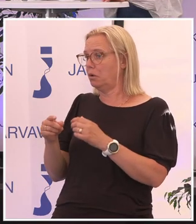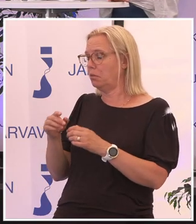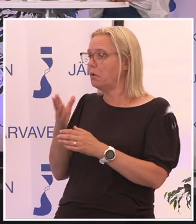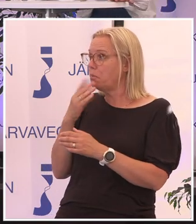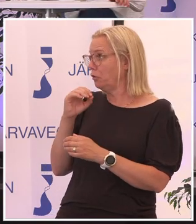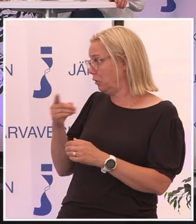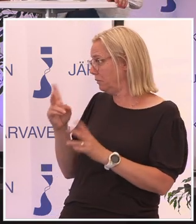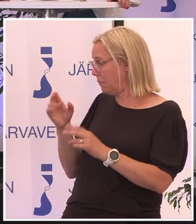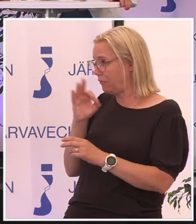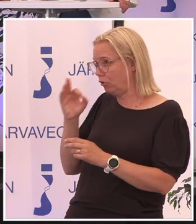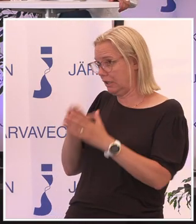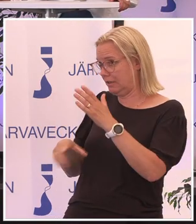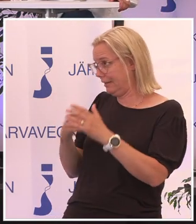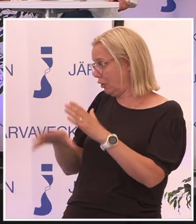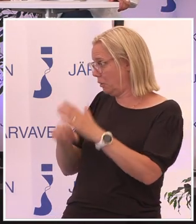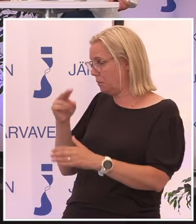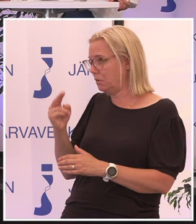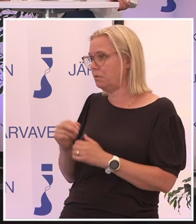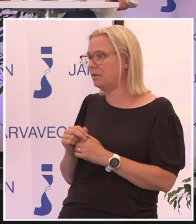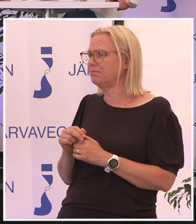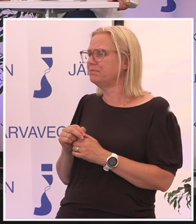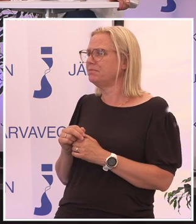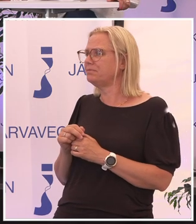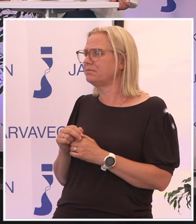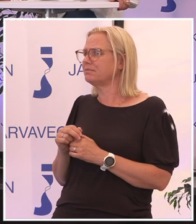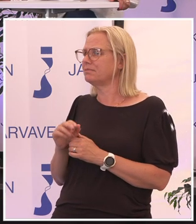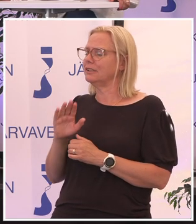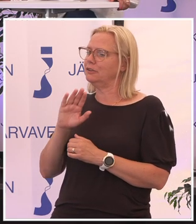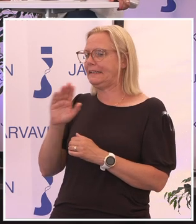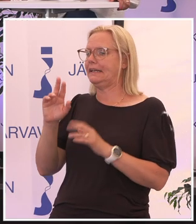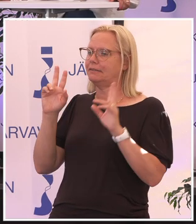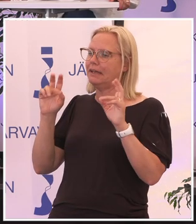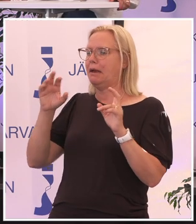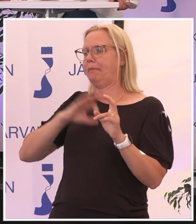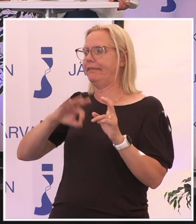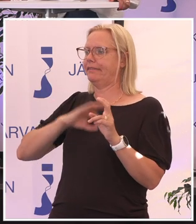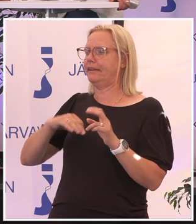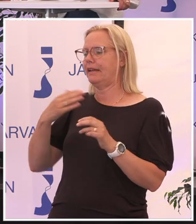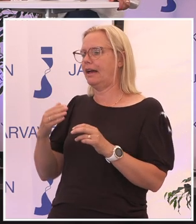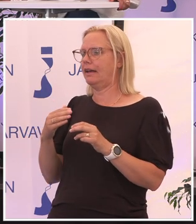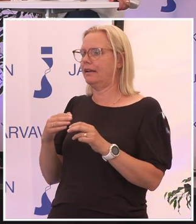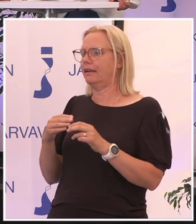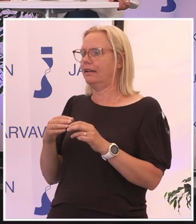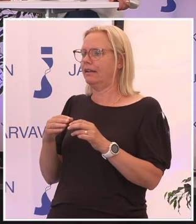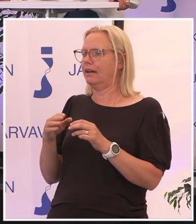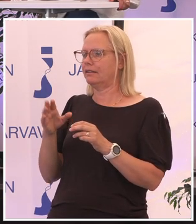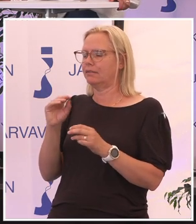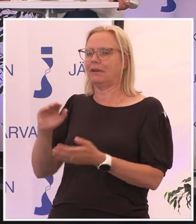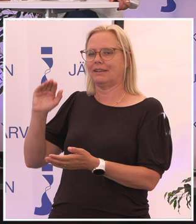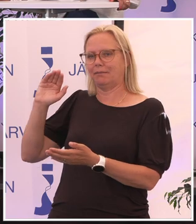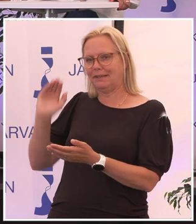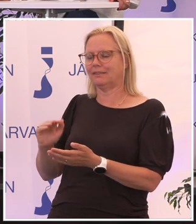pratar om nu. Och deras medicin är att de drar ner på biståndet